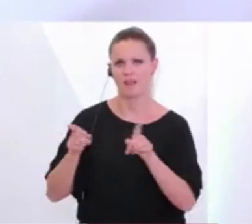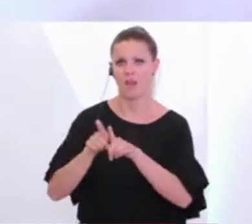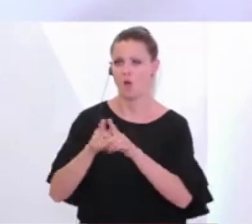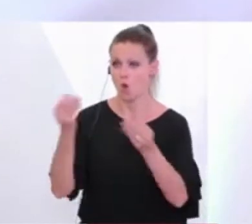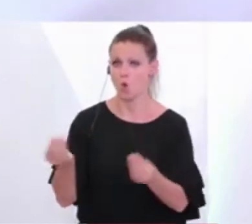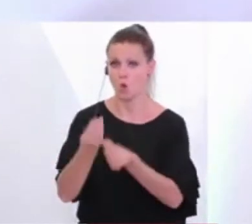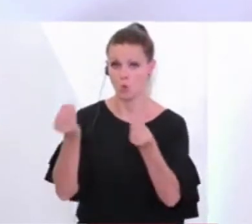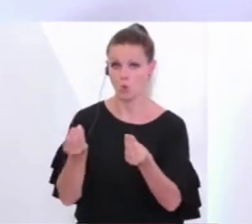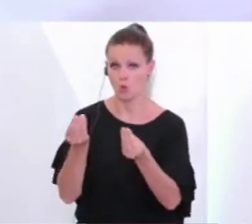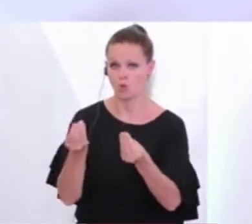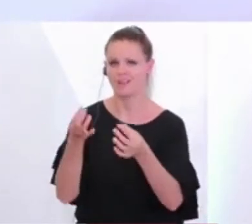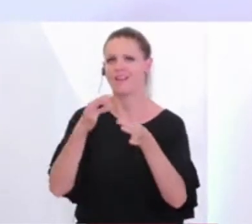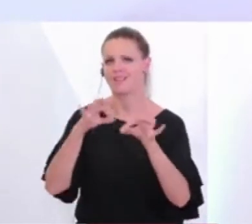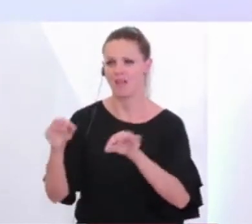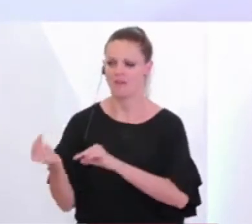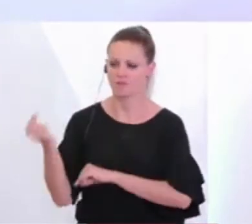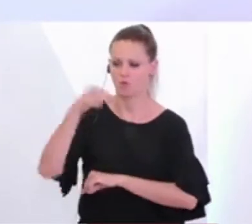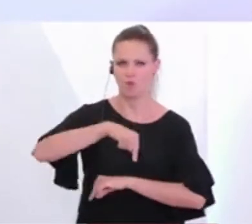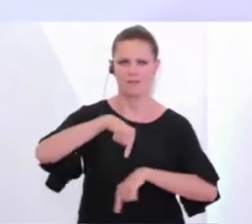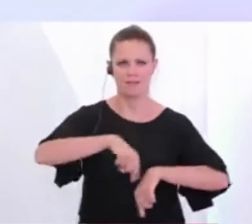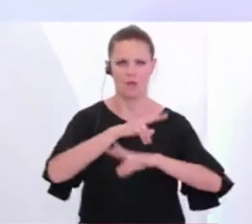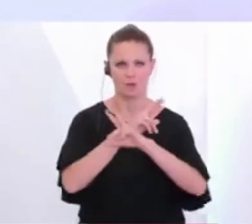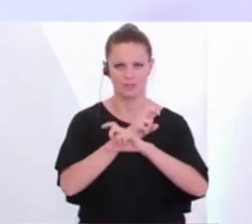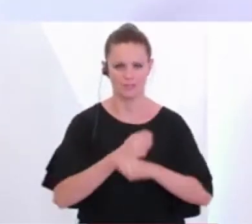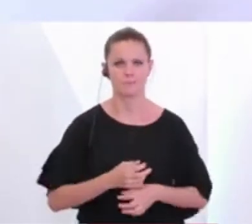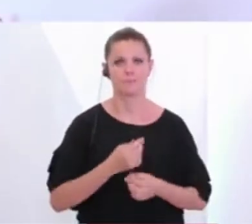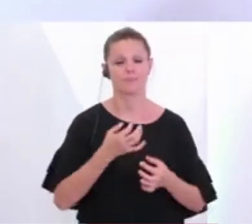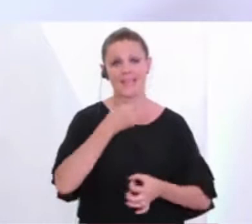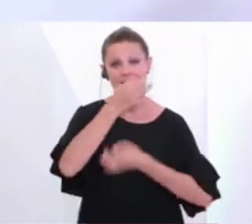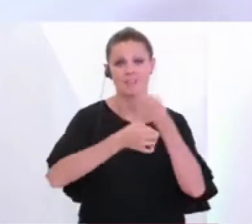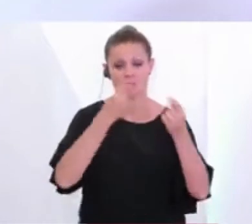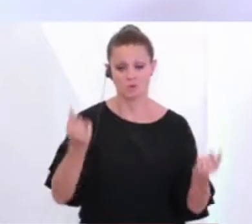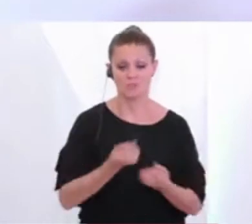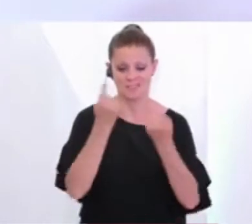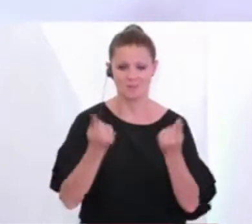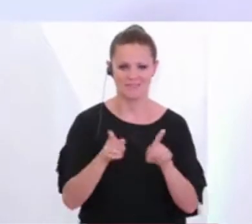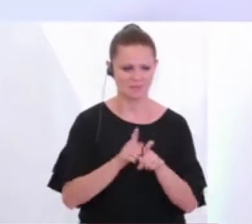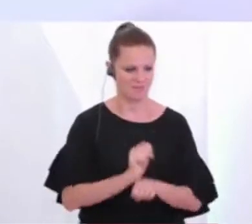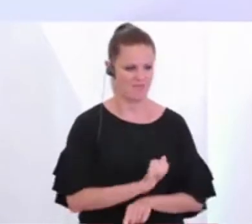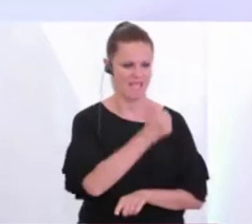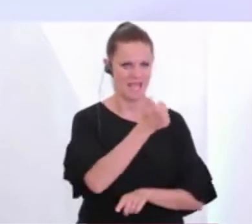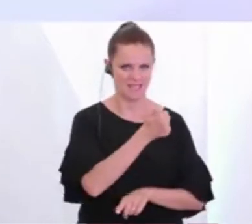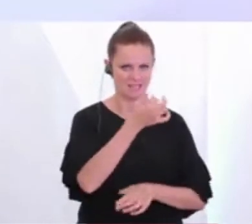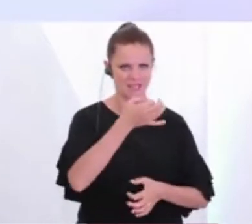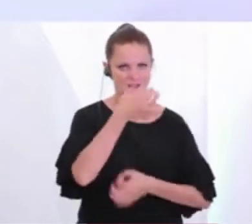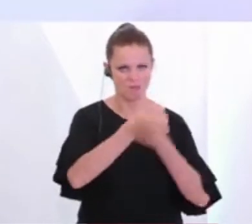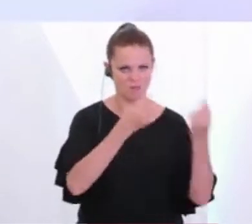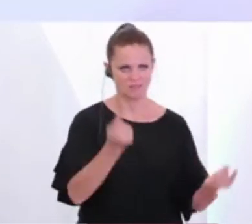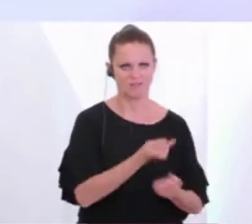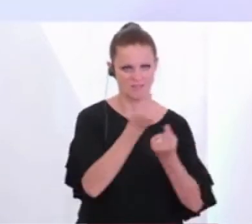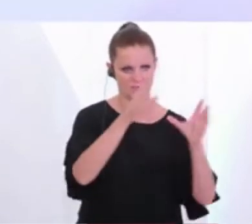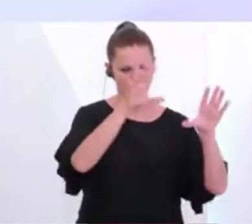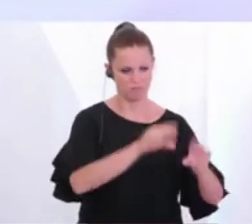Österreich einreisen. Die Informationskampagne wird auch wie die erste Informationskampagne während des